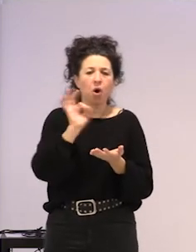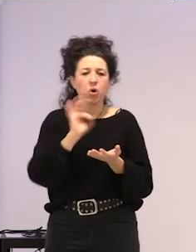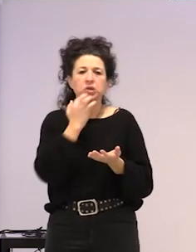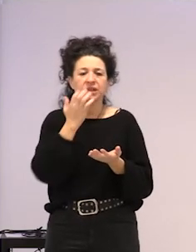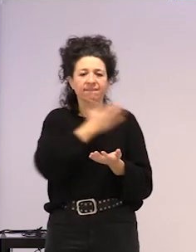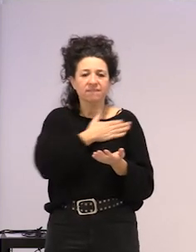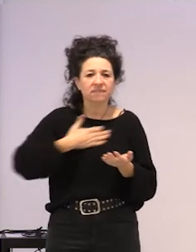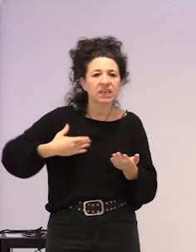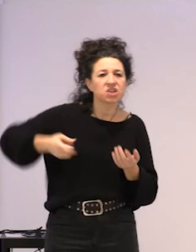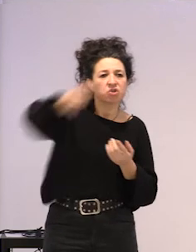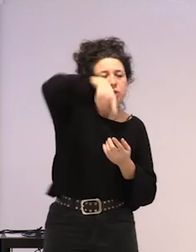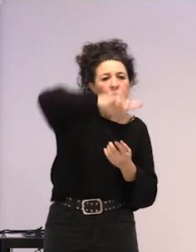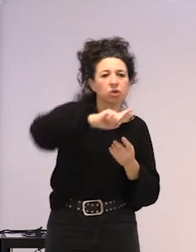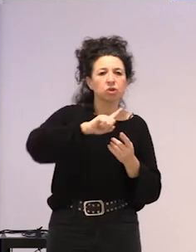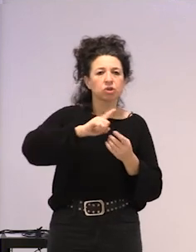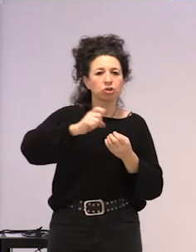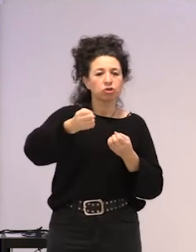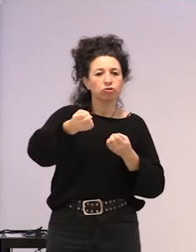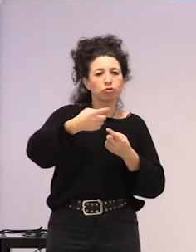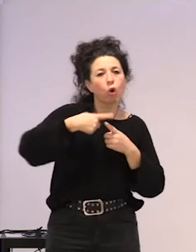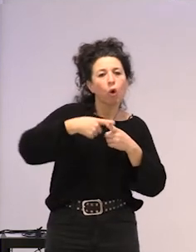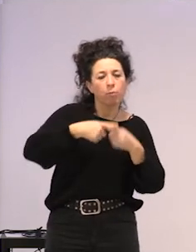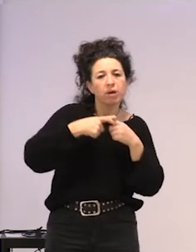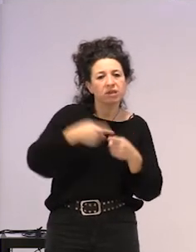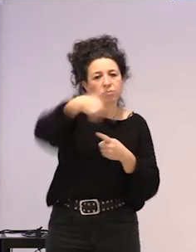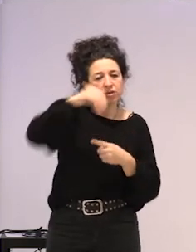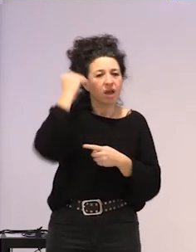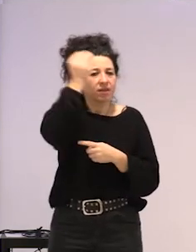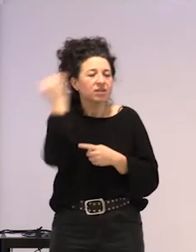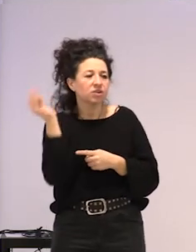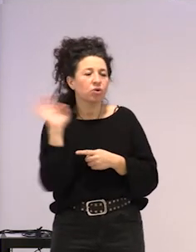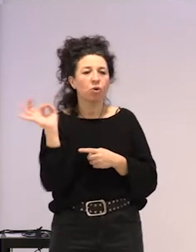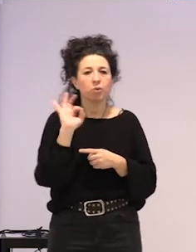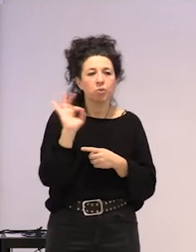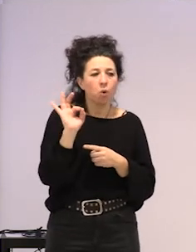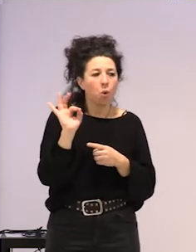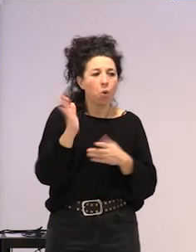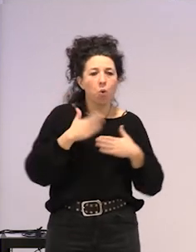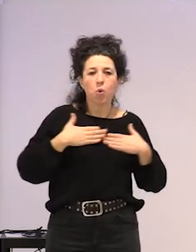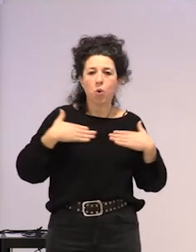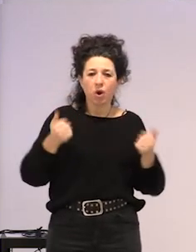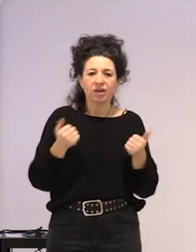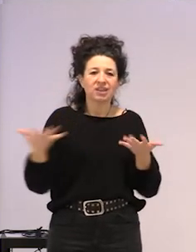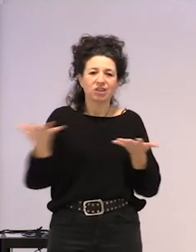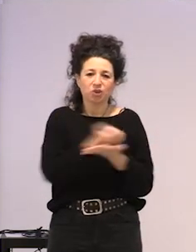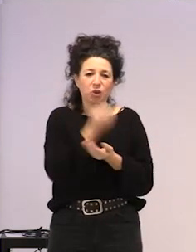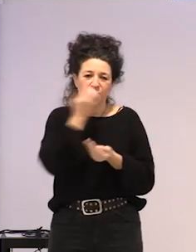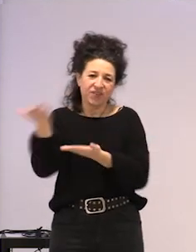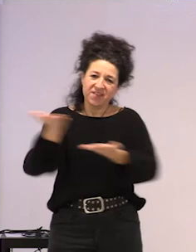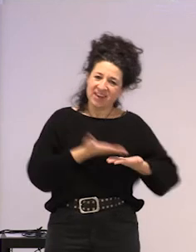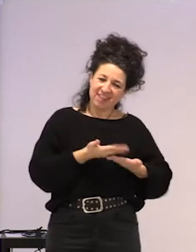duzue, ba, partekatu ez dakit zuen gogoetaren bat, edo, bueno, zer, denadelako agongi torri aizamu da.